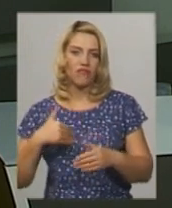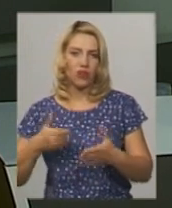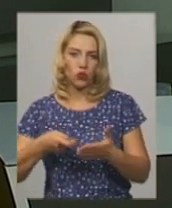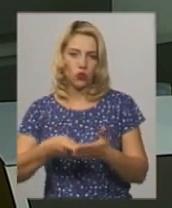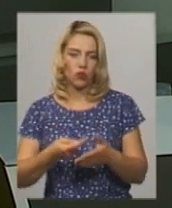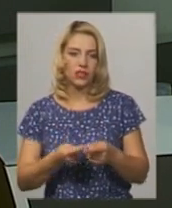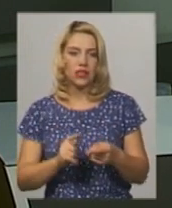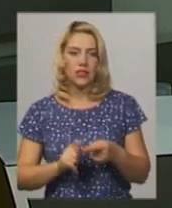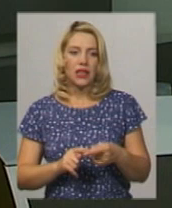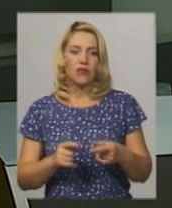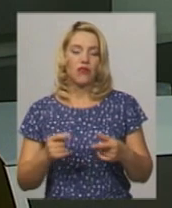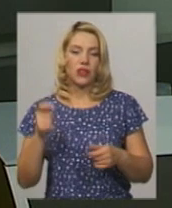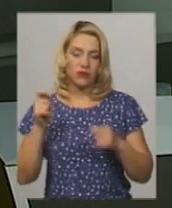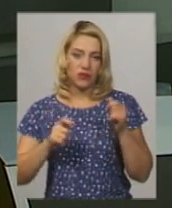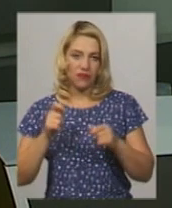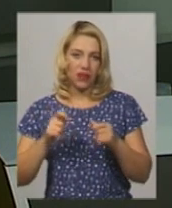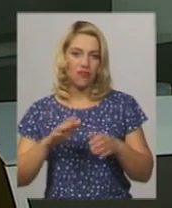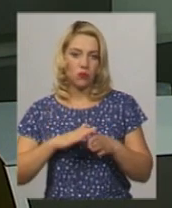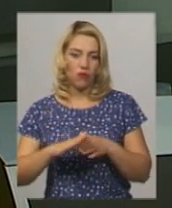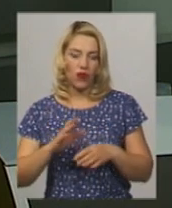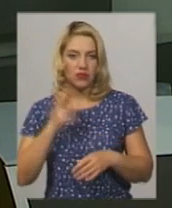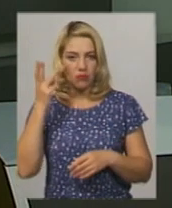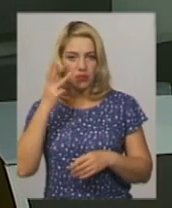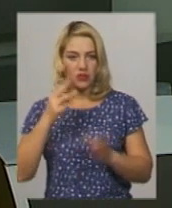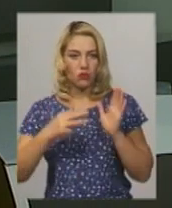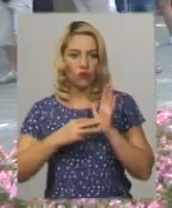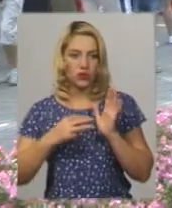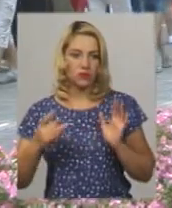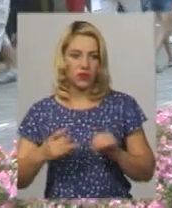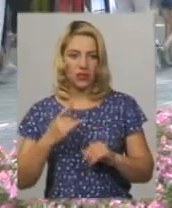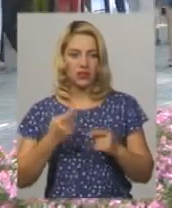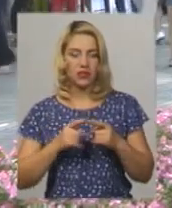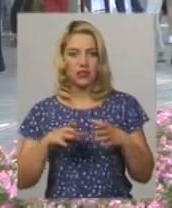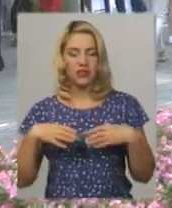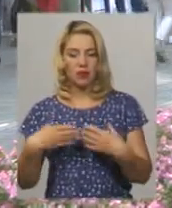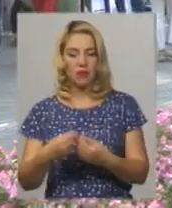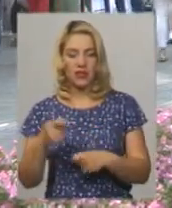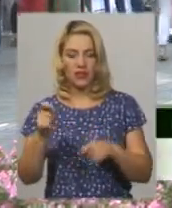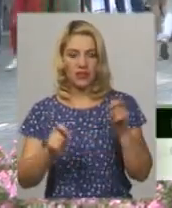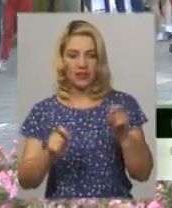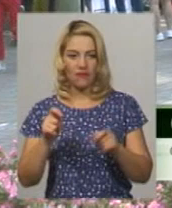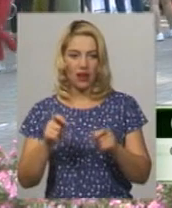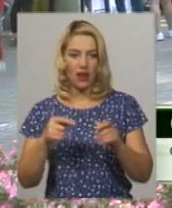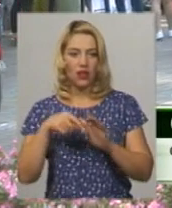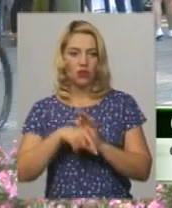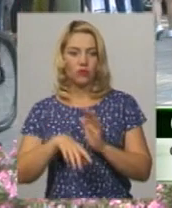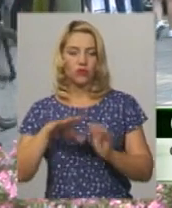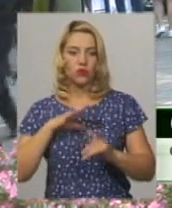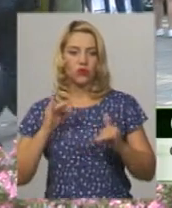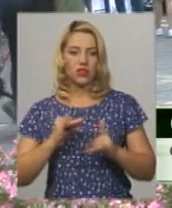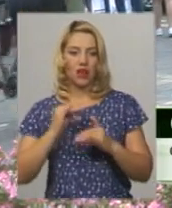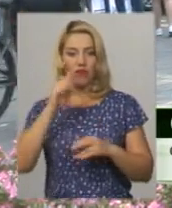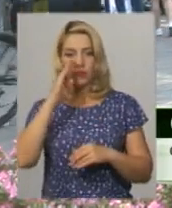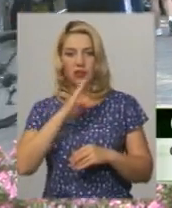Хмельницькому фестиваль відбувається у 8-й, каже Олена Голяк. Це сімейний фестиваль, тобто було цікаво і